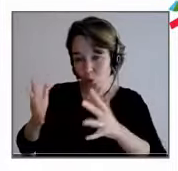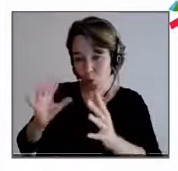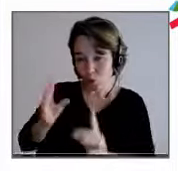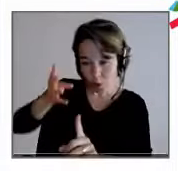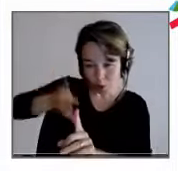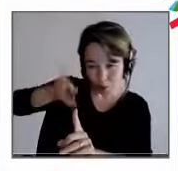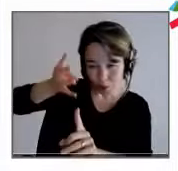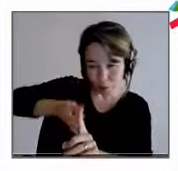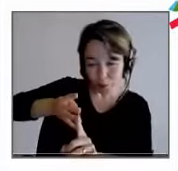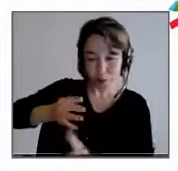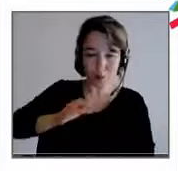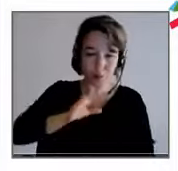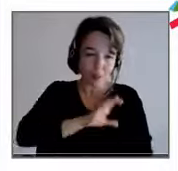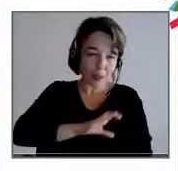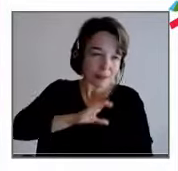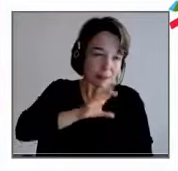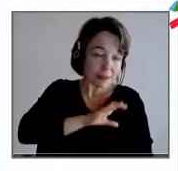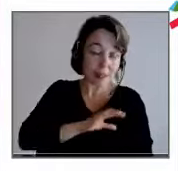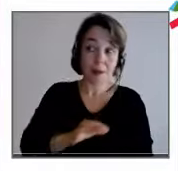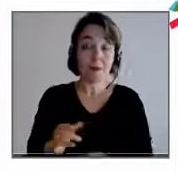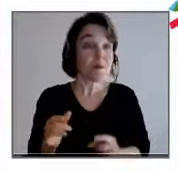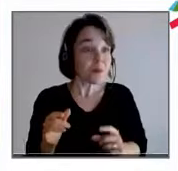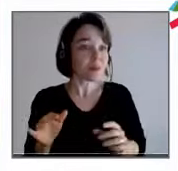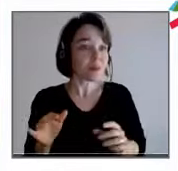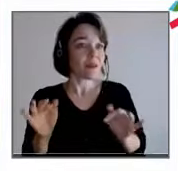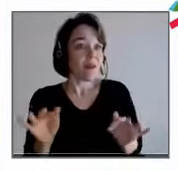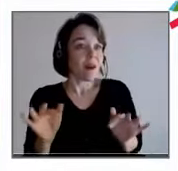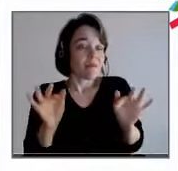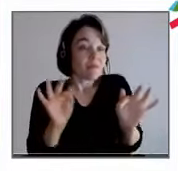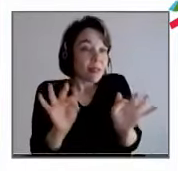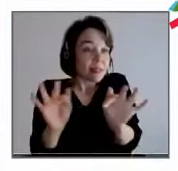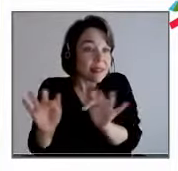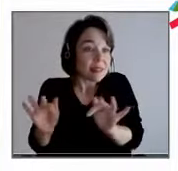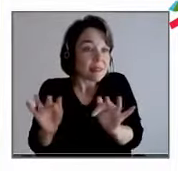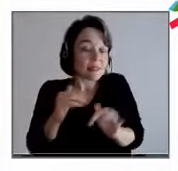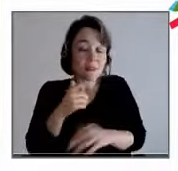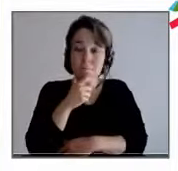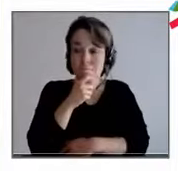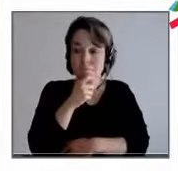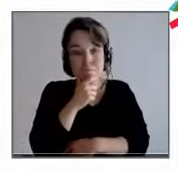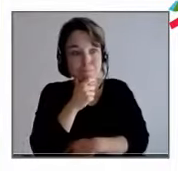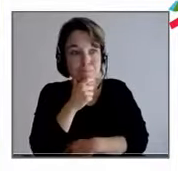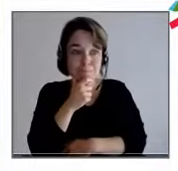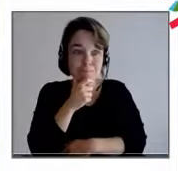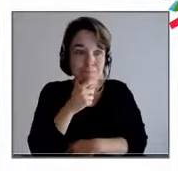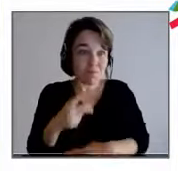La fraternité dans l'absolu, peut-être que ça se vit, je ne sais pas.